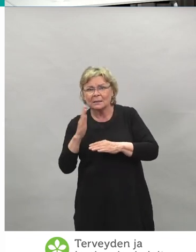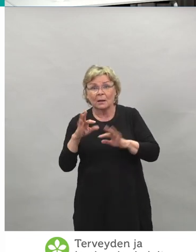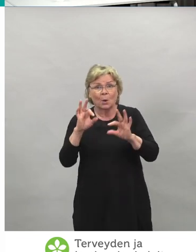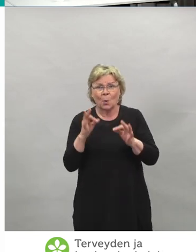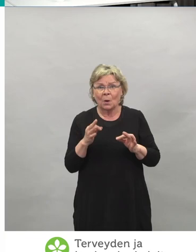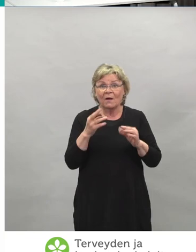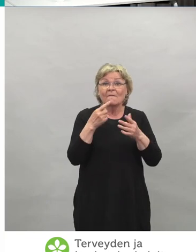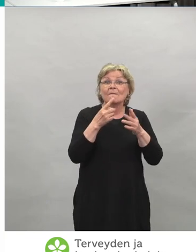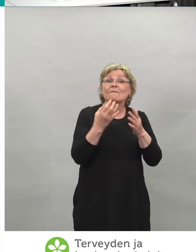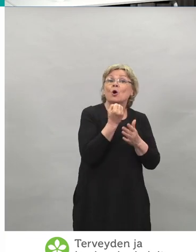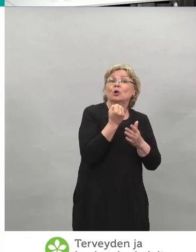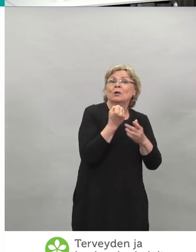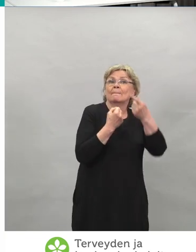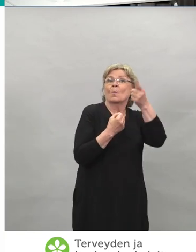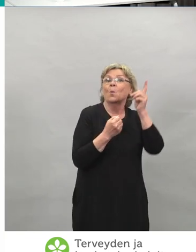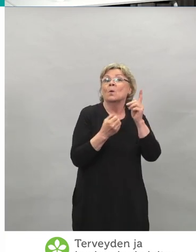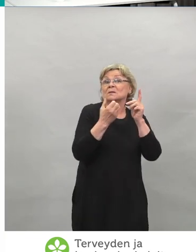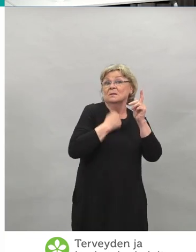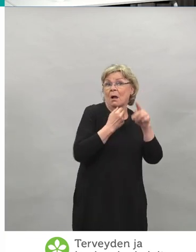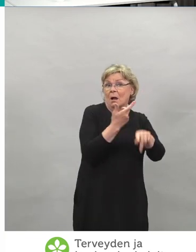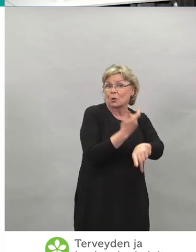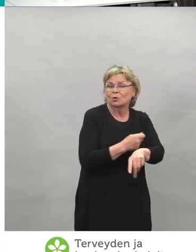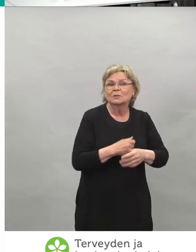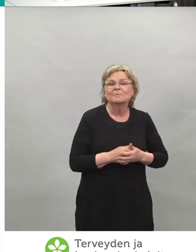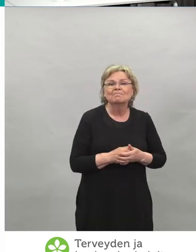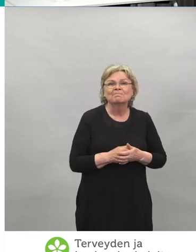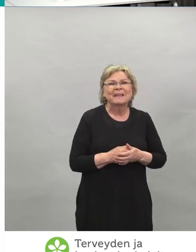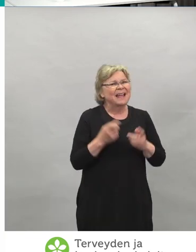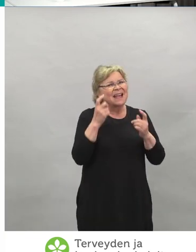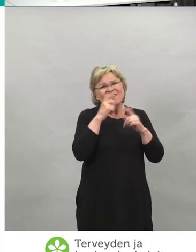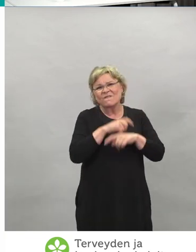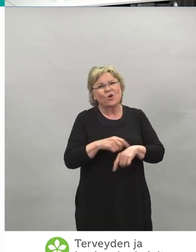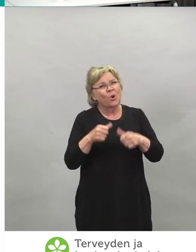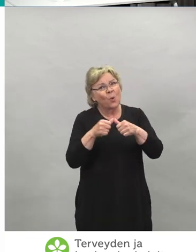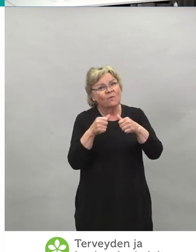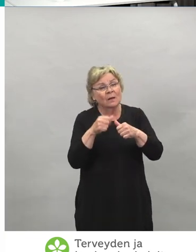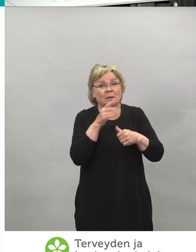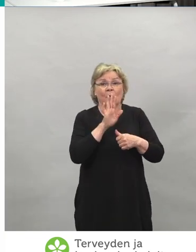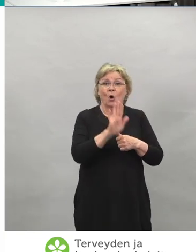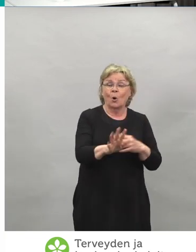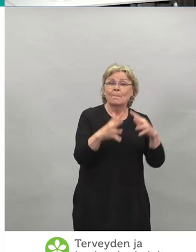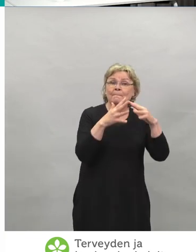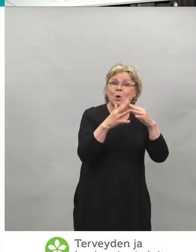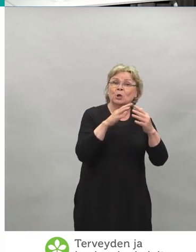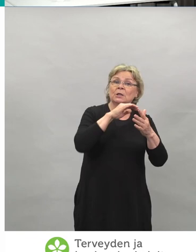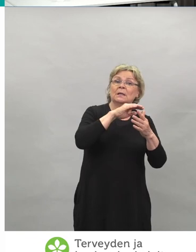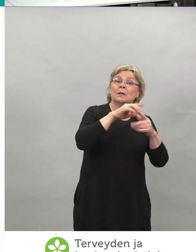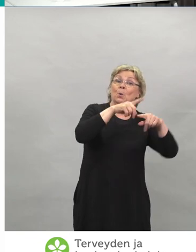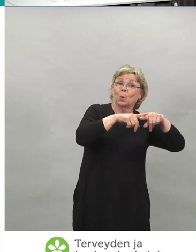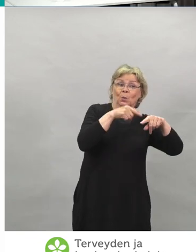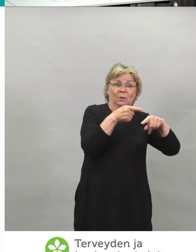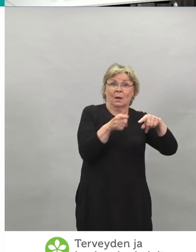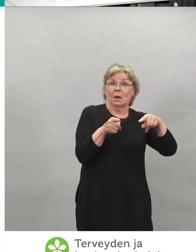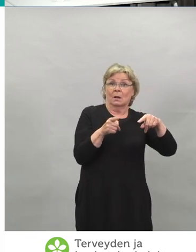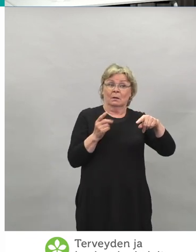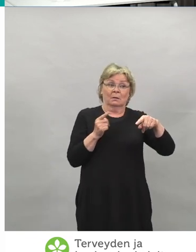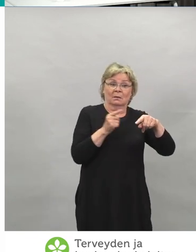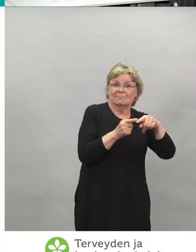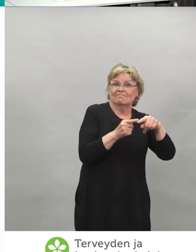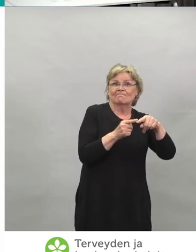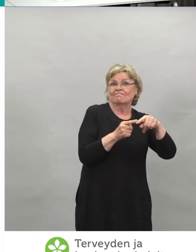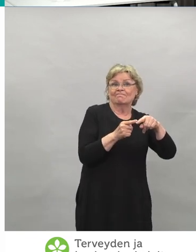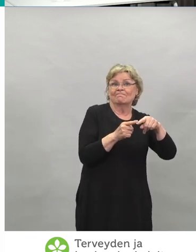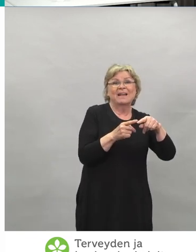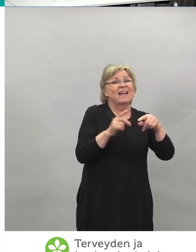emme voi sitä luvata, että saatte mökkikunnassa rokotteen, koska mökkikuntiin ei voida lähettää